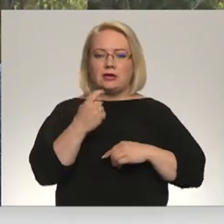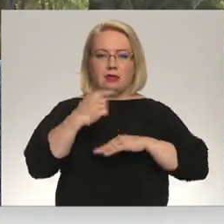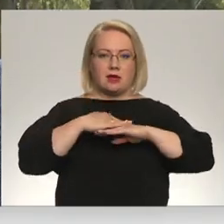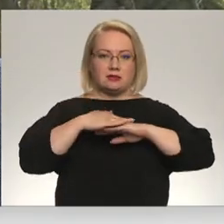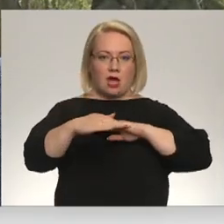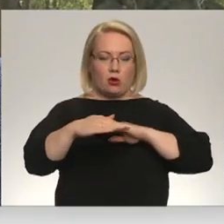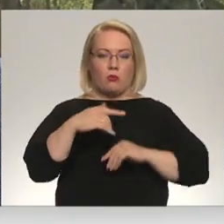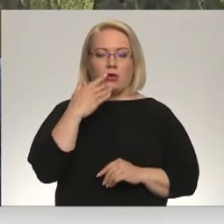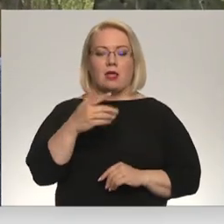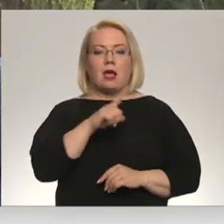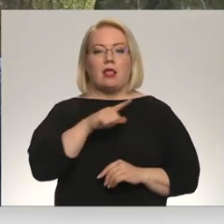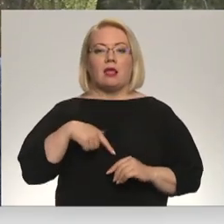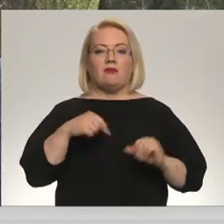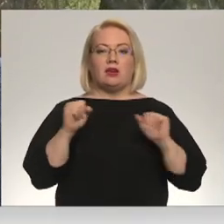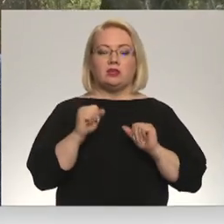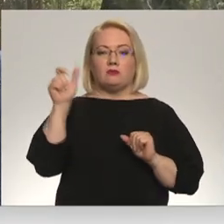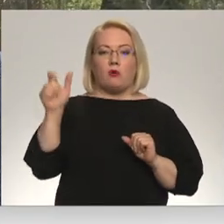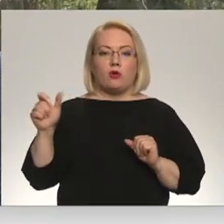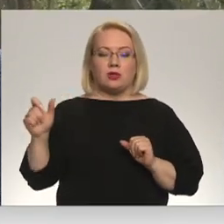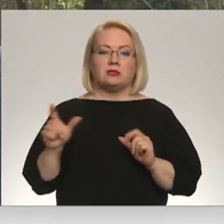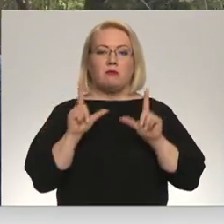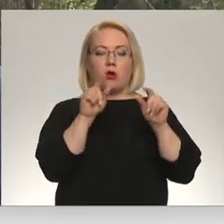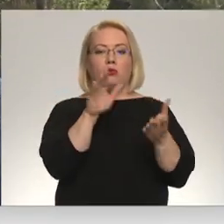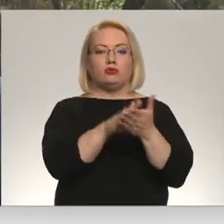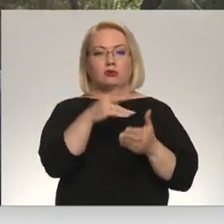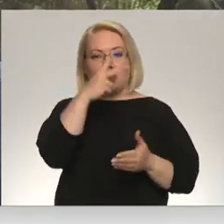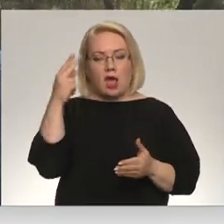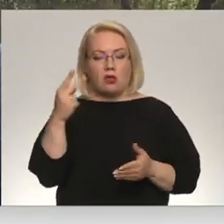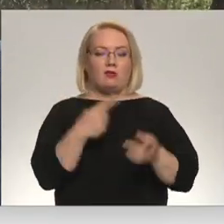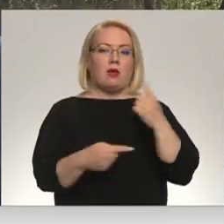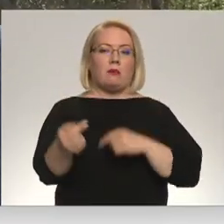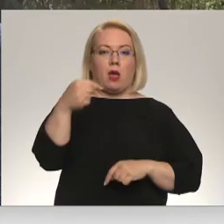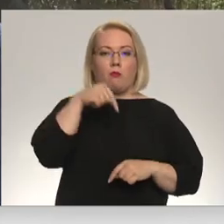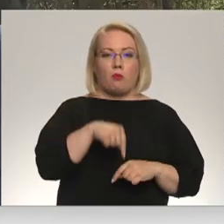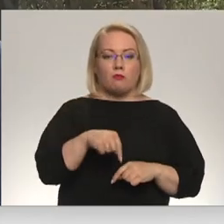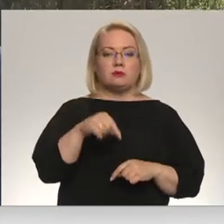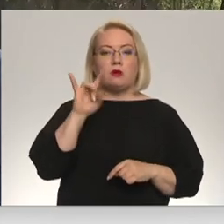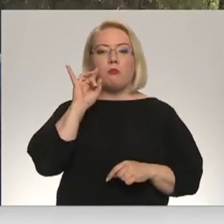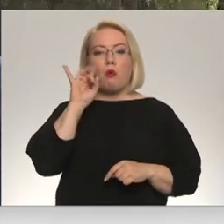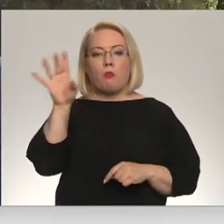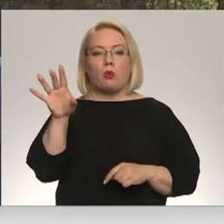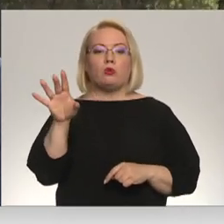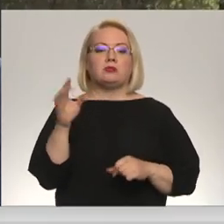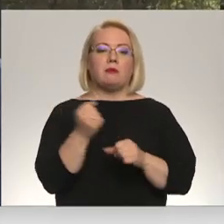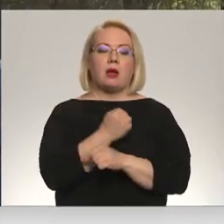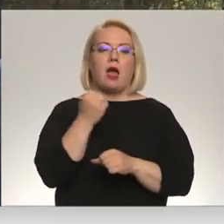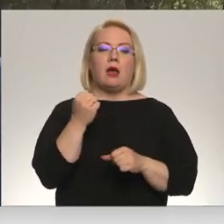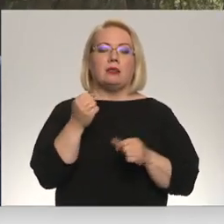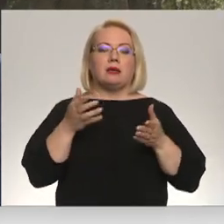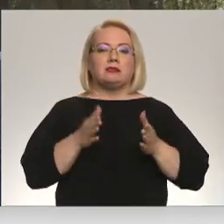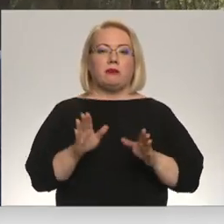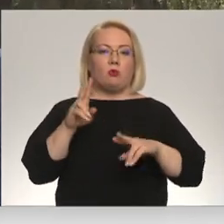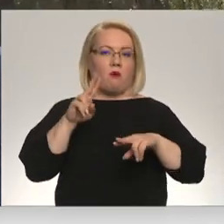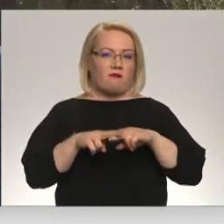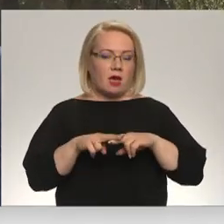sportisti brauc uz Lietuvu, gan Lietuvas sportisti brauc pie mums. Tā kā popularizējam gan dzimto vietu,